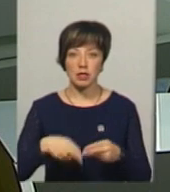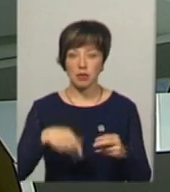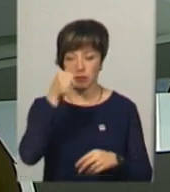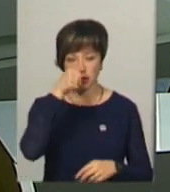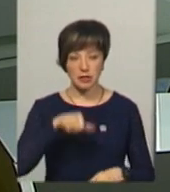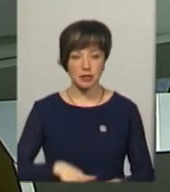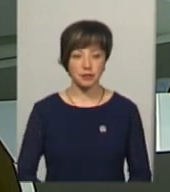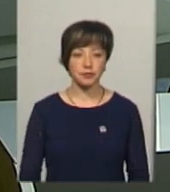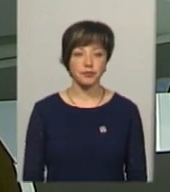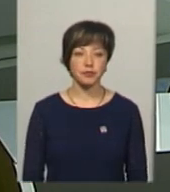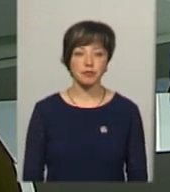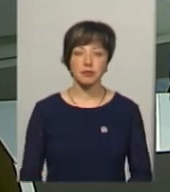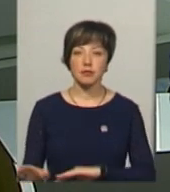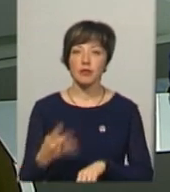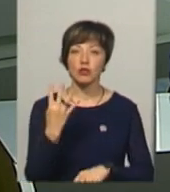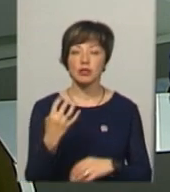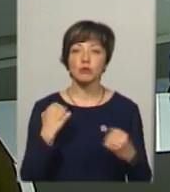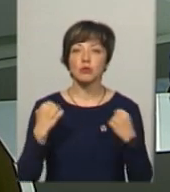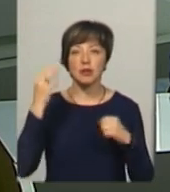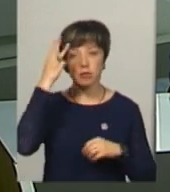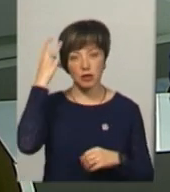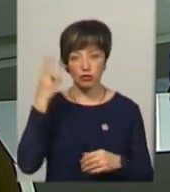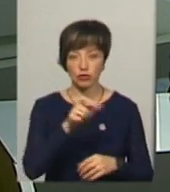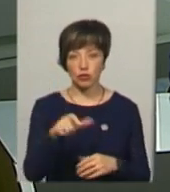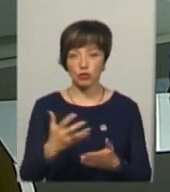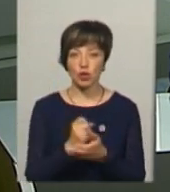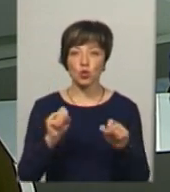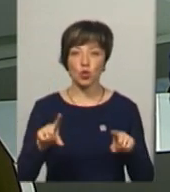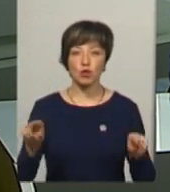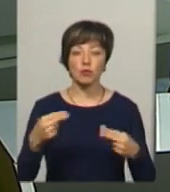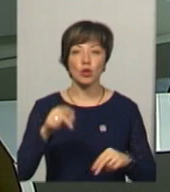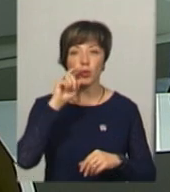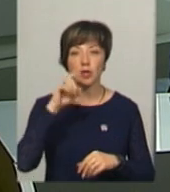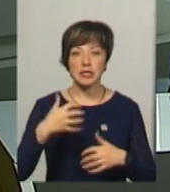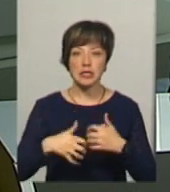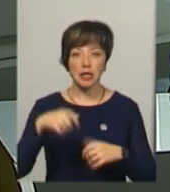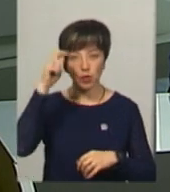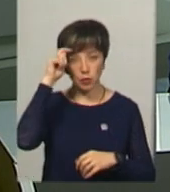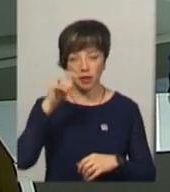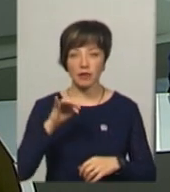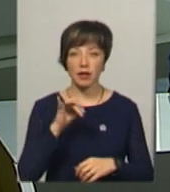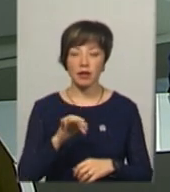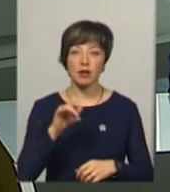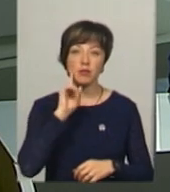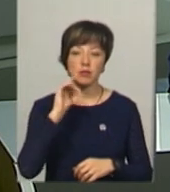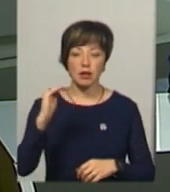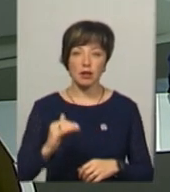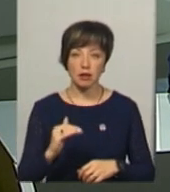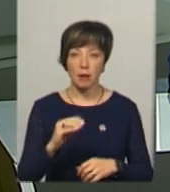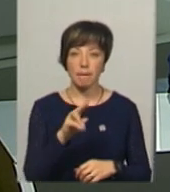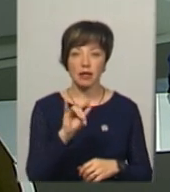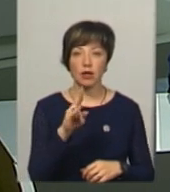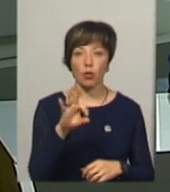місяця. Чотири спортсмени з Хмельниччини здобули золото на чемпіонаті України серед юнаків та кадетів з греплінгу та